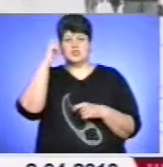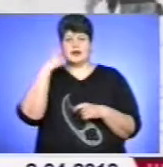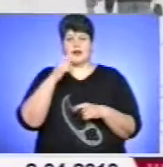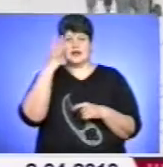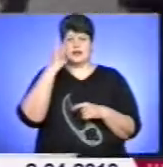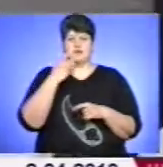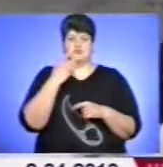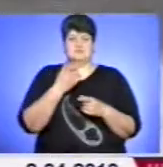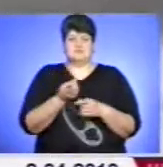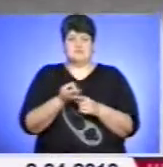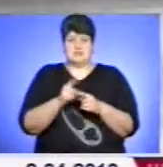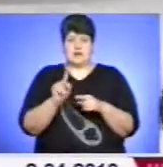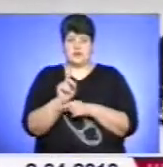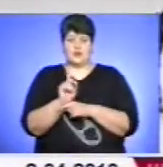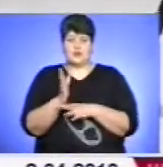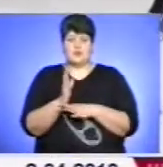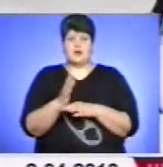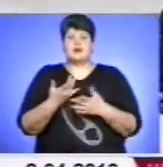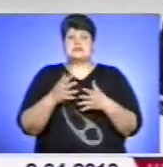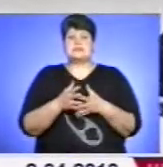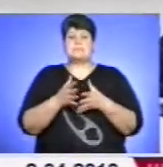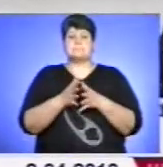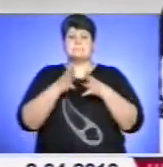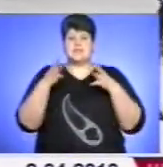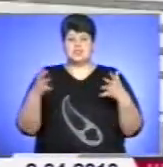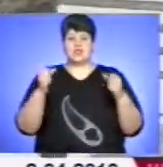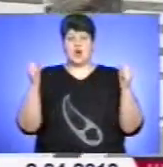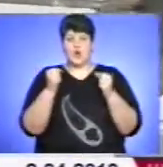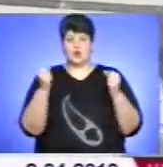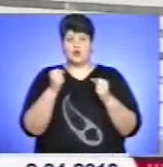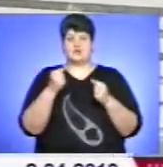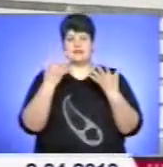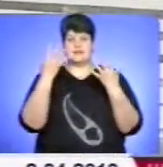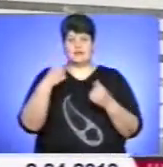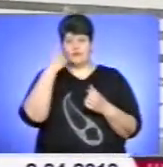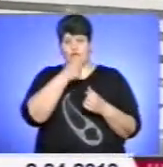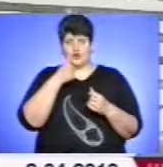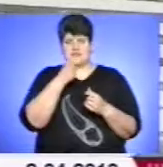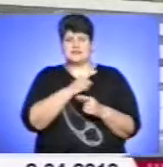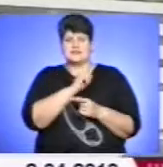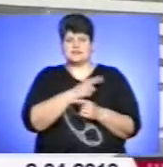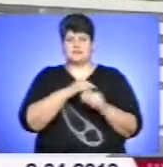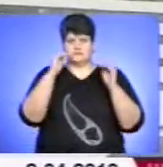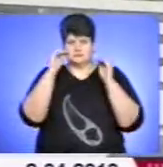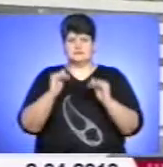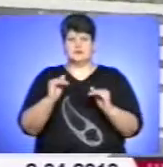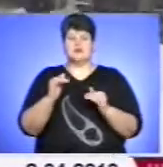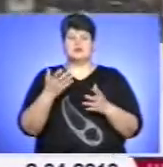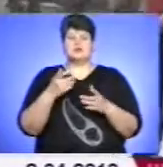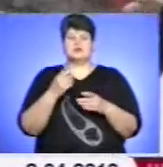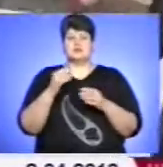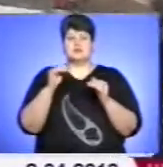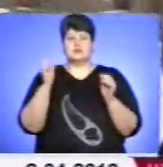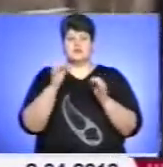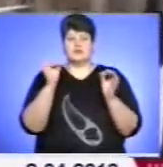глобальним потеплінням. Проте, збільшення кількості холодних днів у році та доволі низькі температури взимку примусили